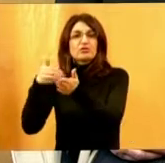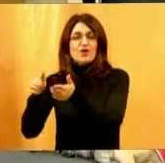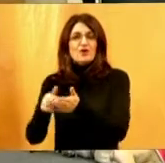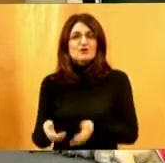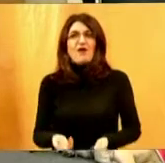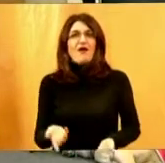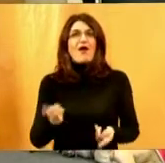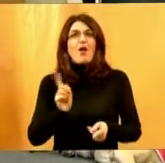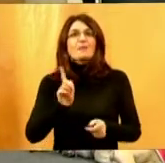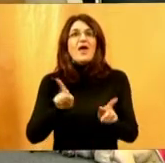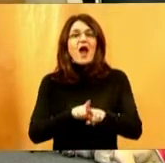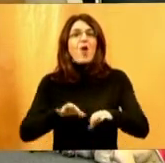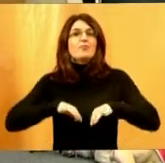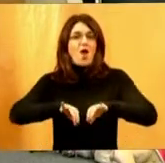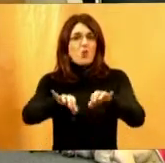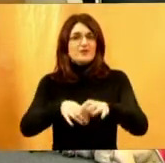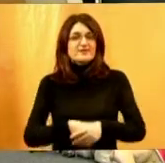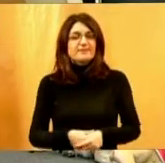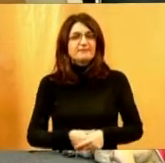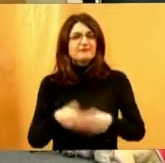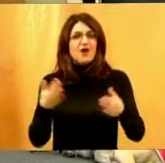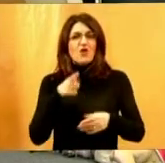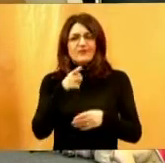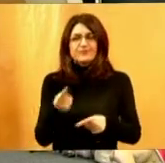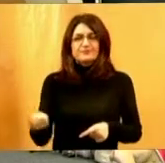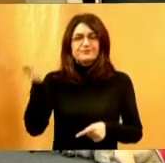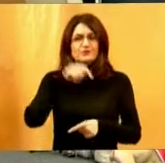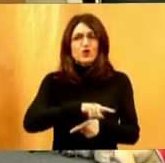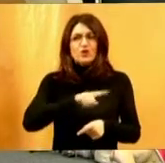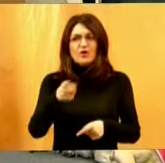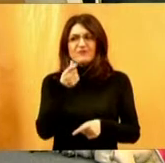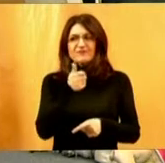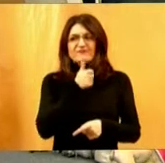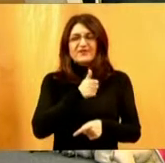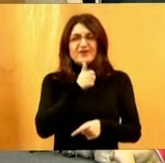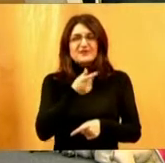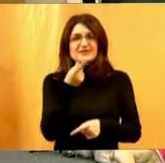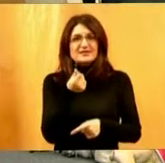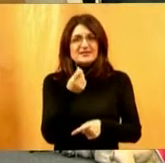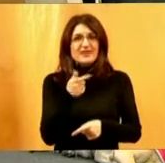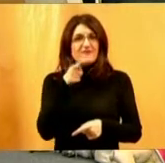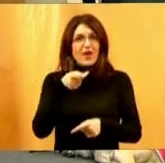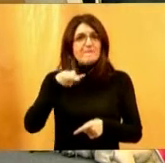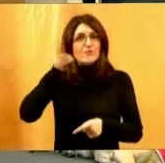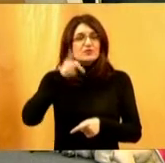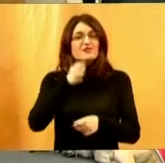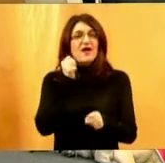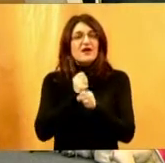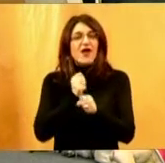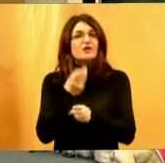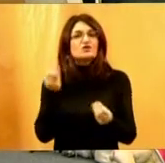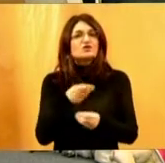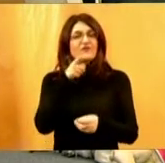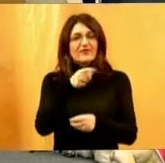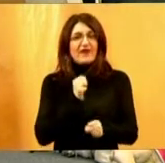ulici, dajmo to tako reći. Kako vi dođete do uopće financijskih sredstava da bi mogli raditi to što radite,